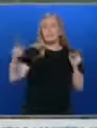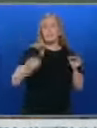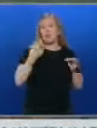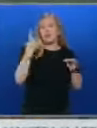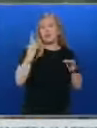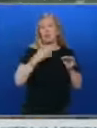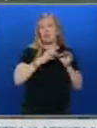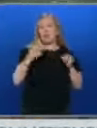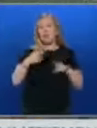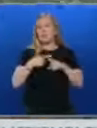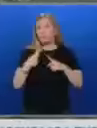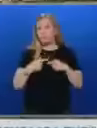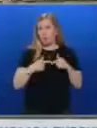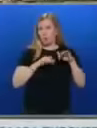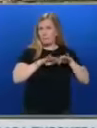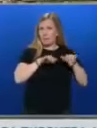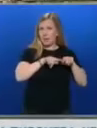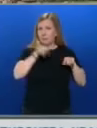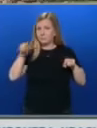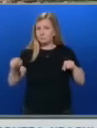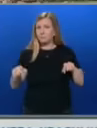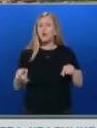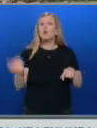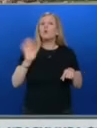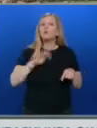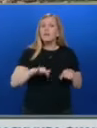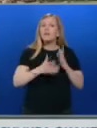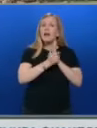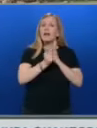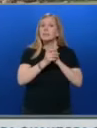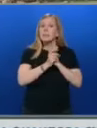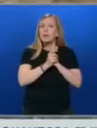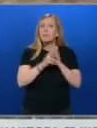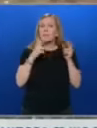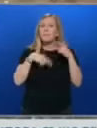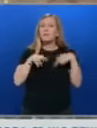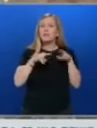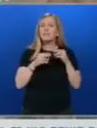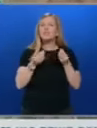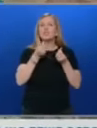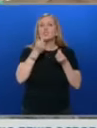половина от брега. Освен химични показатели, експертите отчитат още солеността и кислорода.